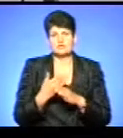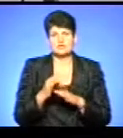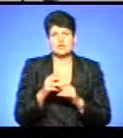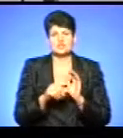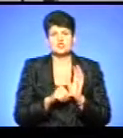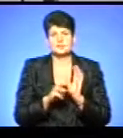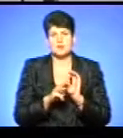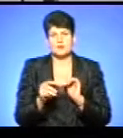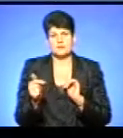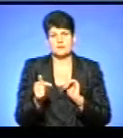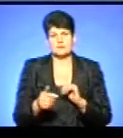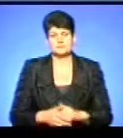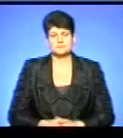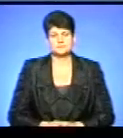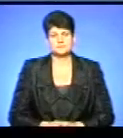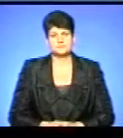мільйонів гривень.